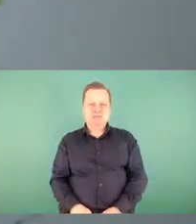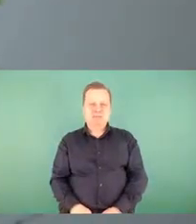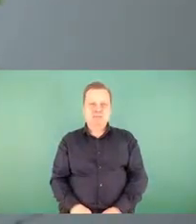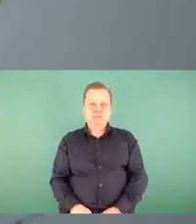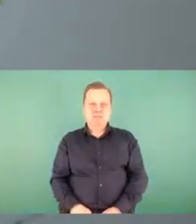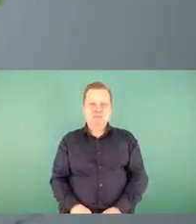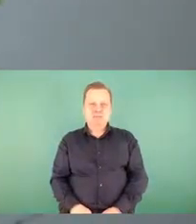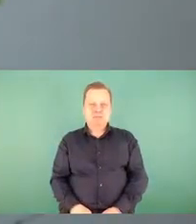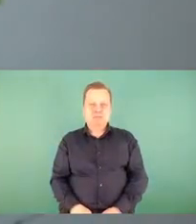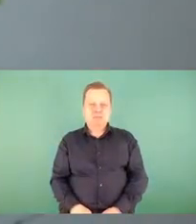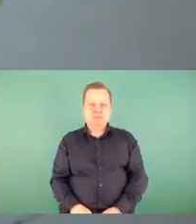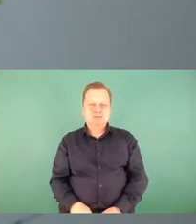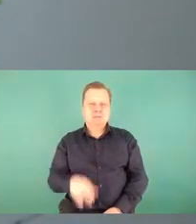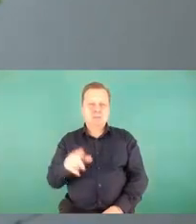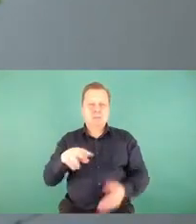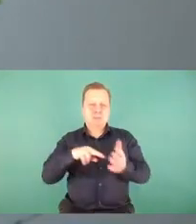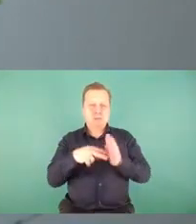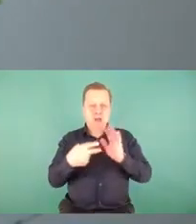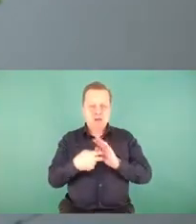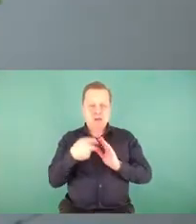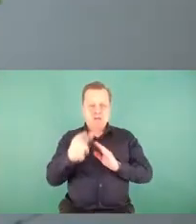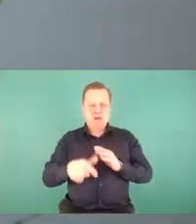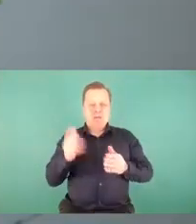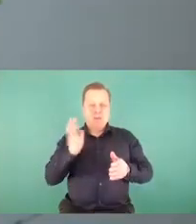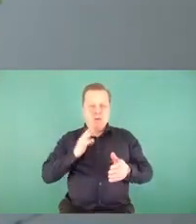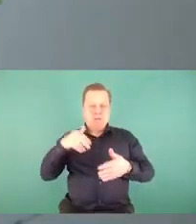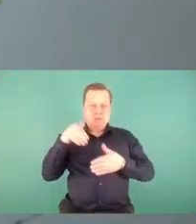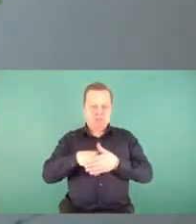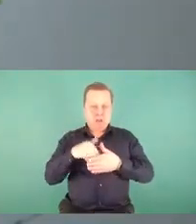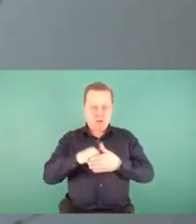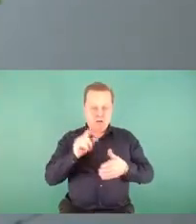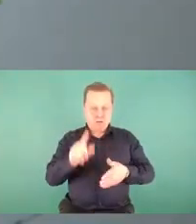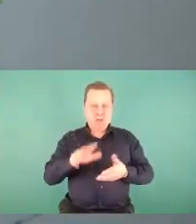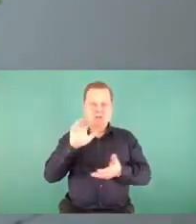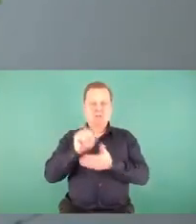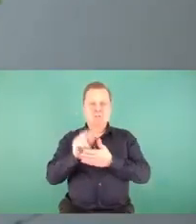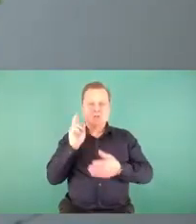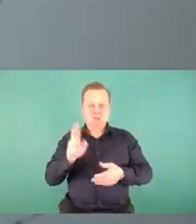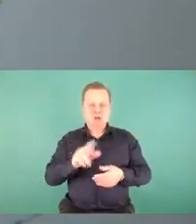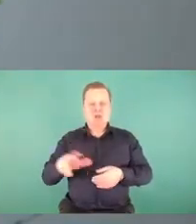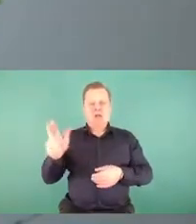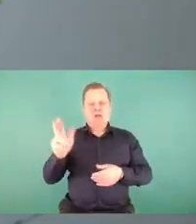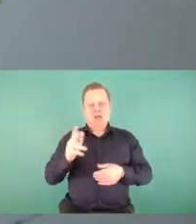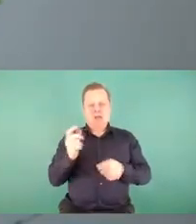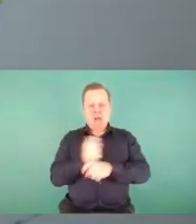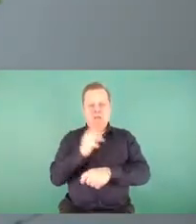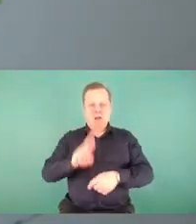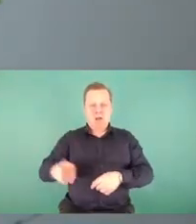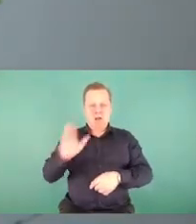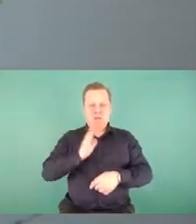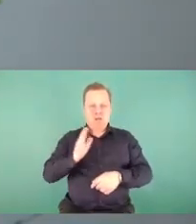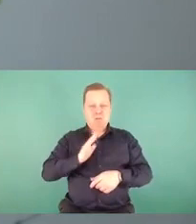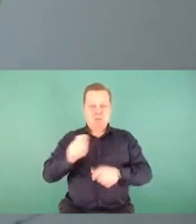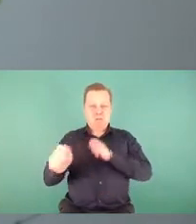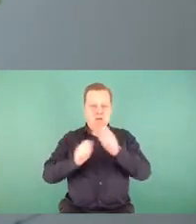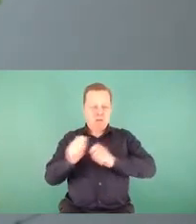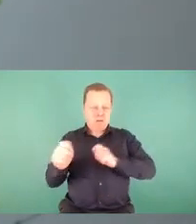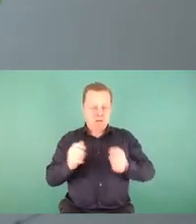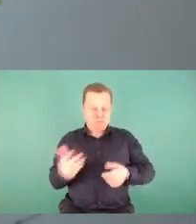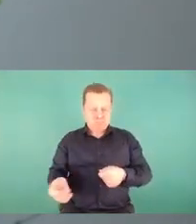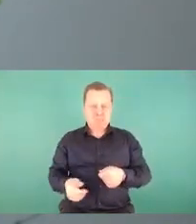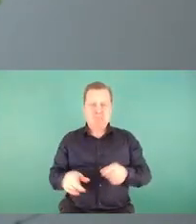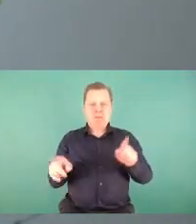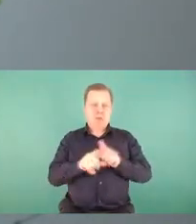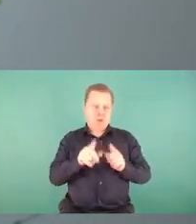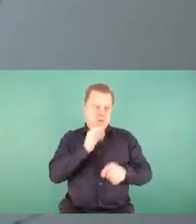Promowaniem bezpiecznego zachowania na drogach zajmuje się również Krajowa Rada Bezpieczeństwa Ruchu Drogowego. Także jeśli chodzi o bezpieczeństwo